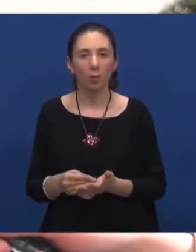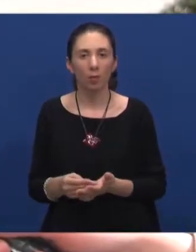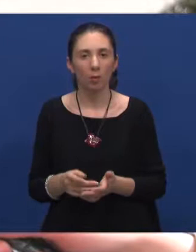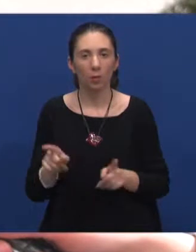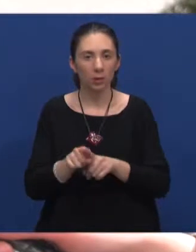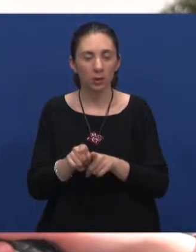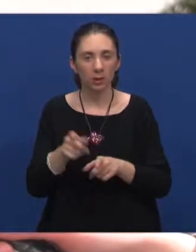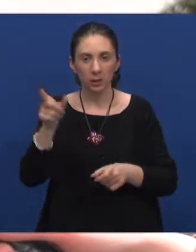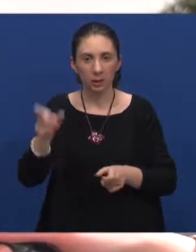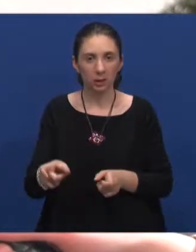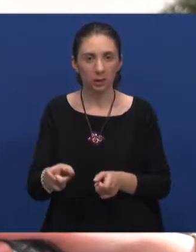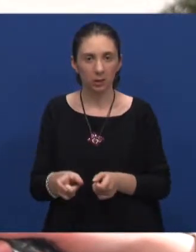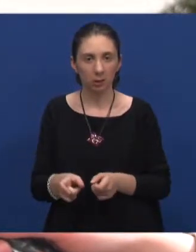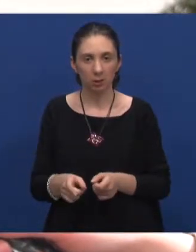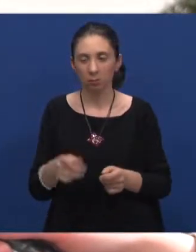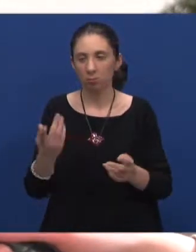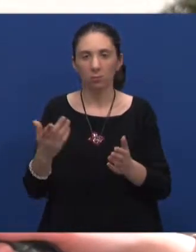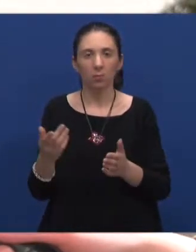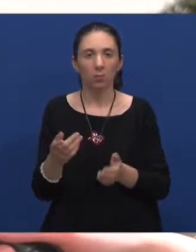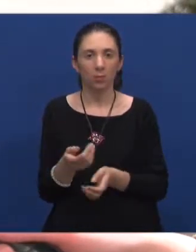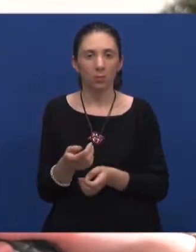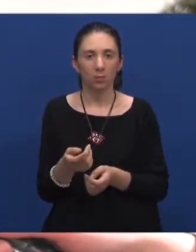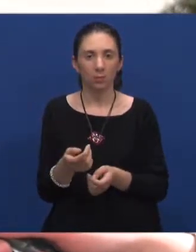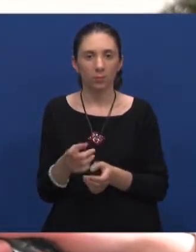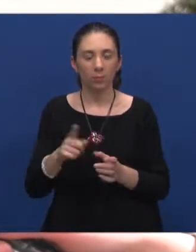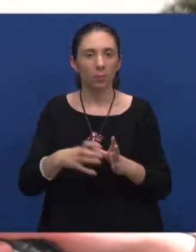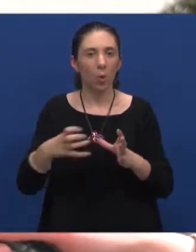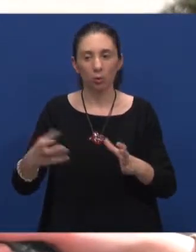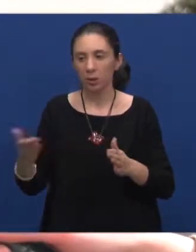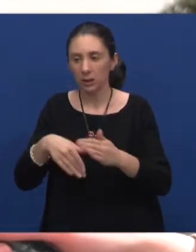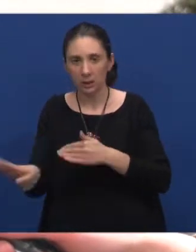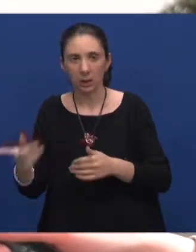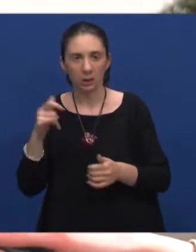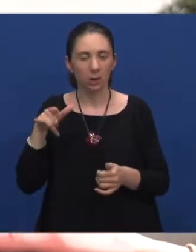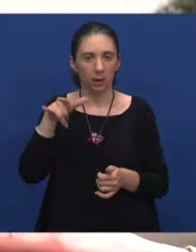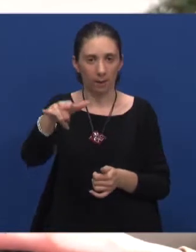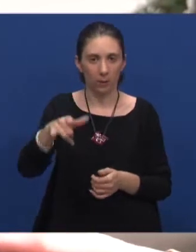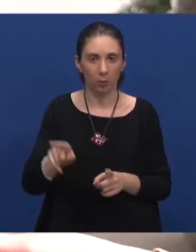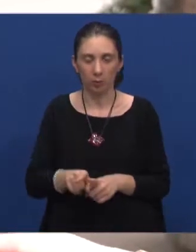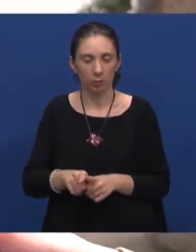tako, isti je, ovaj, proces izlaska iz aviona.